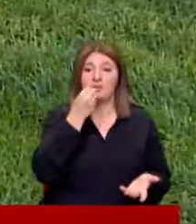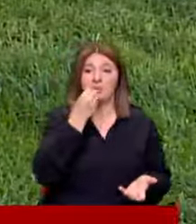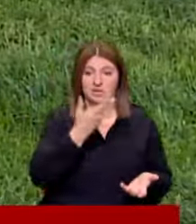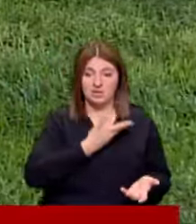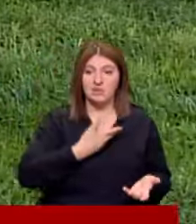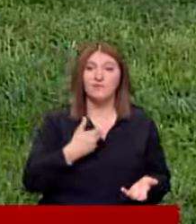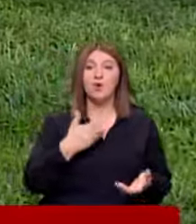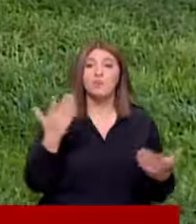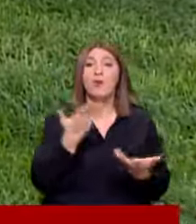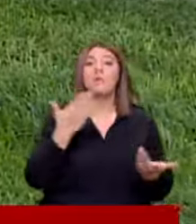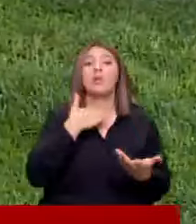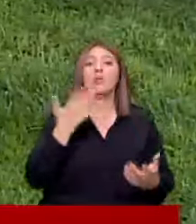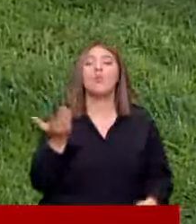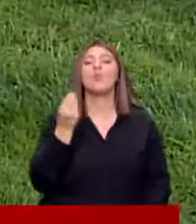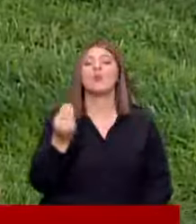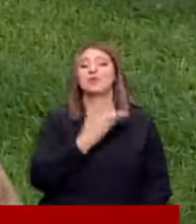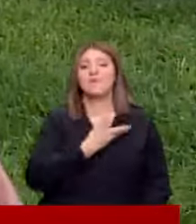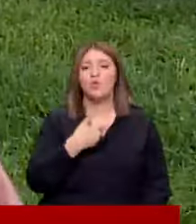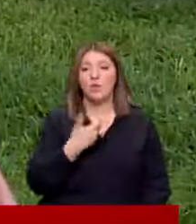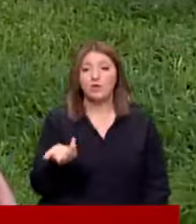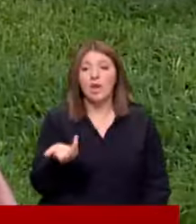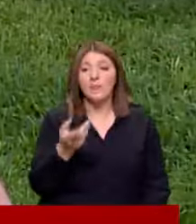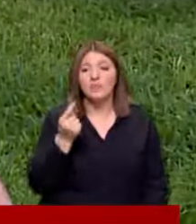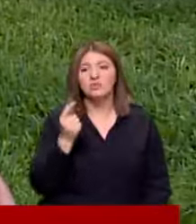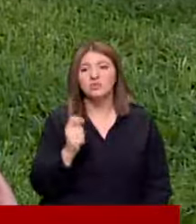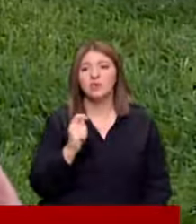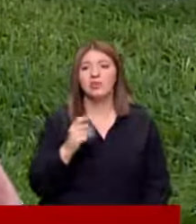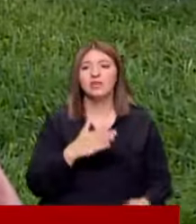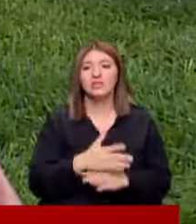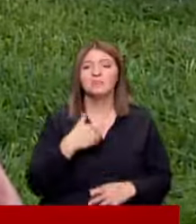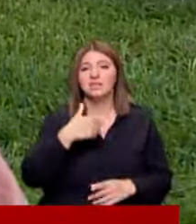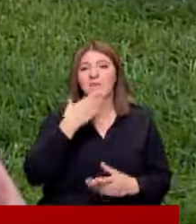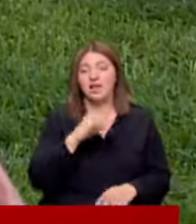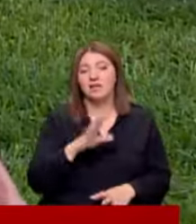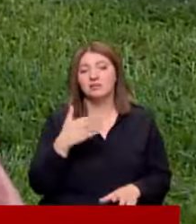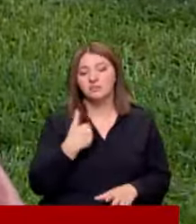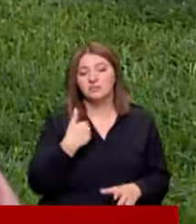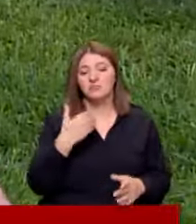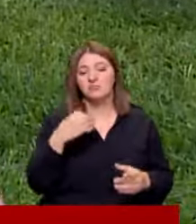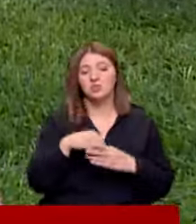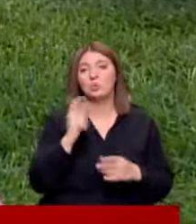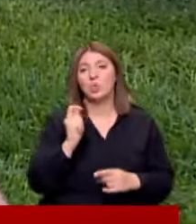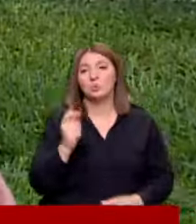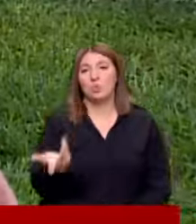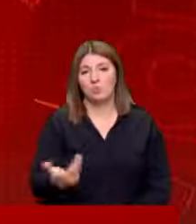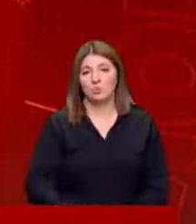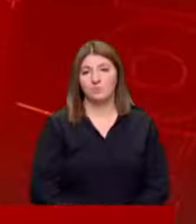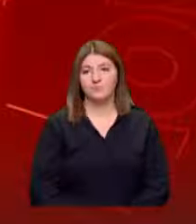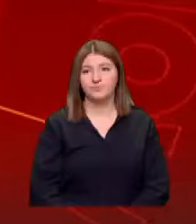seviyoruz Bol etli olursa onu da daha çok seviyoruz Artık biraz zor gerçekten biz emekliyiz bizim için artık çok çok zor